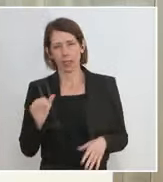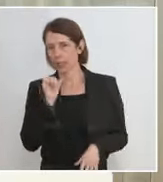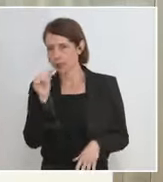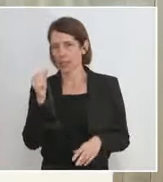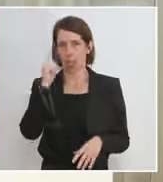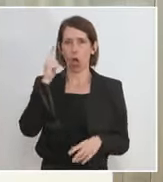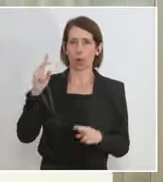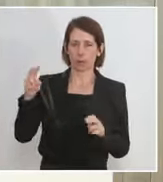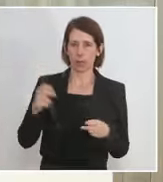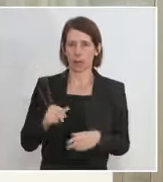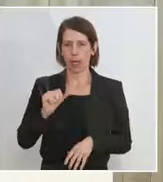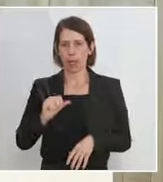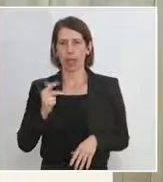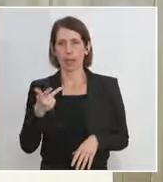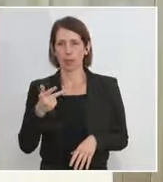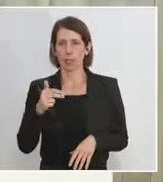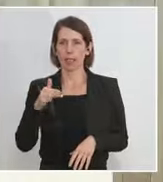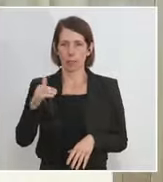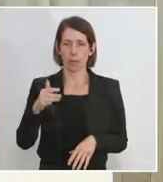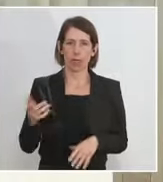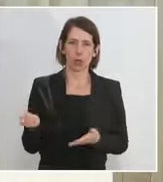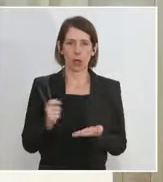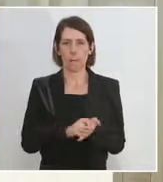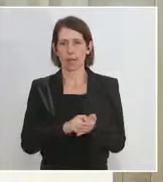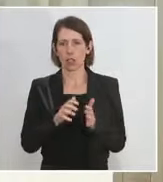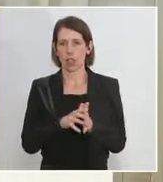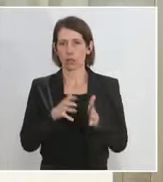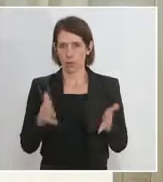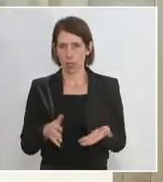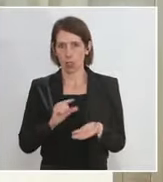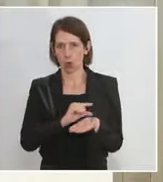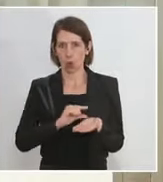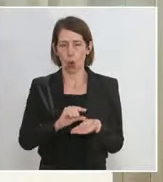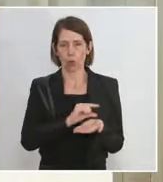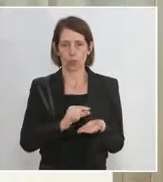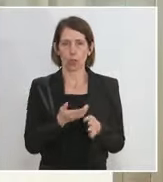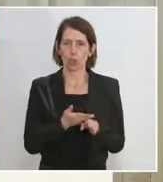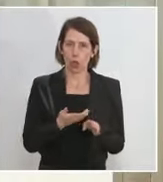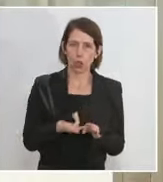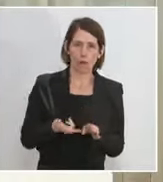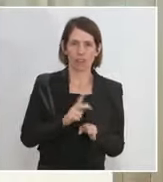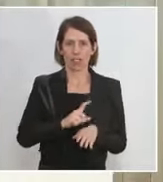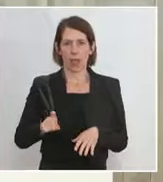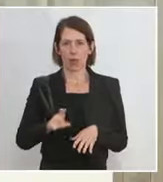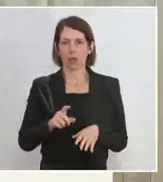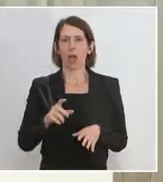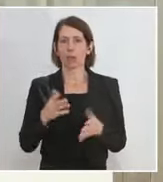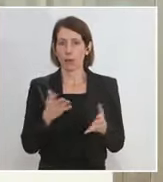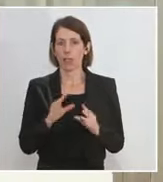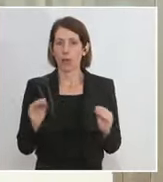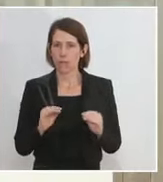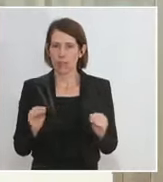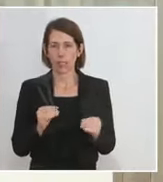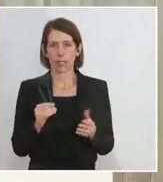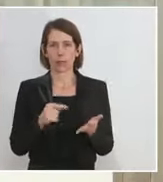Thema, 31 Millionen beschaffte Dosen. Das ist eine mehr als Verdreifachung dessen, was wir wirklich tatsächlich benötigen